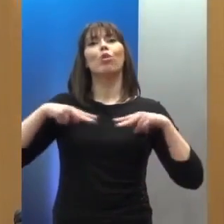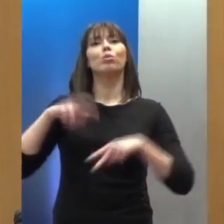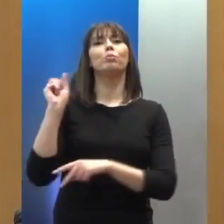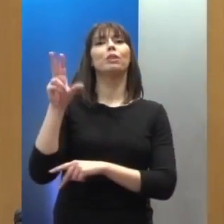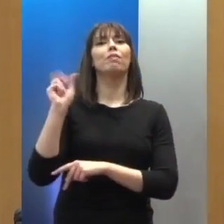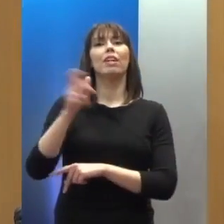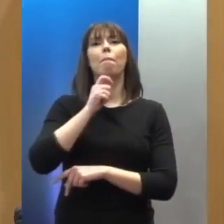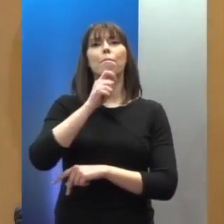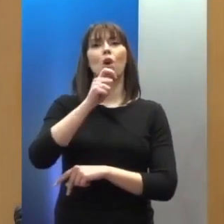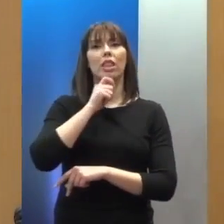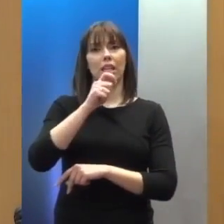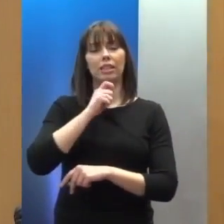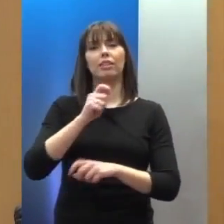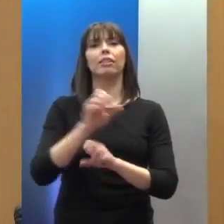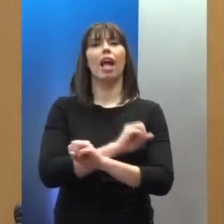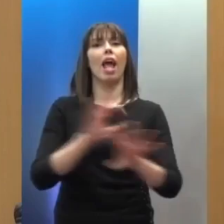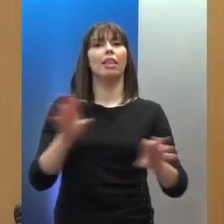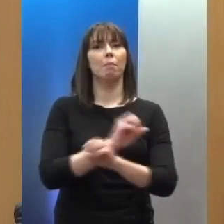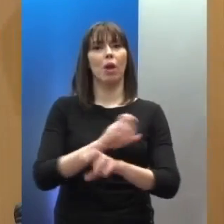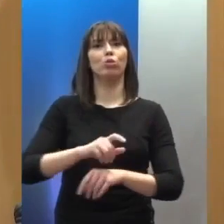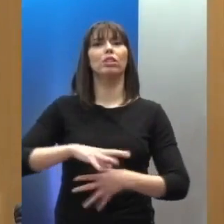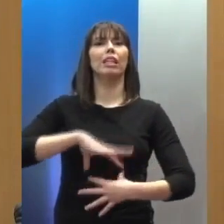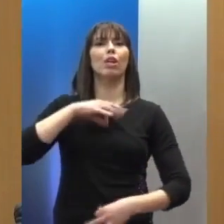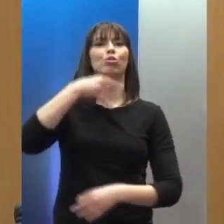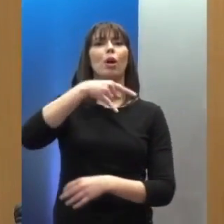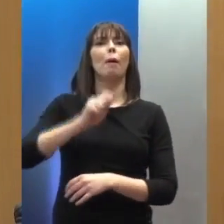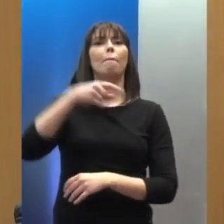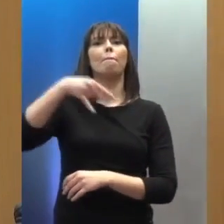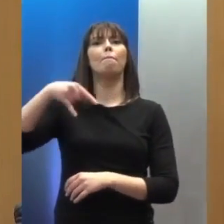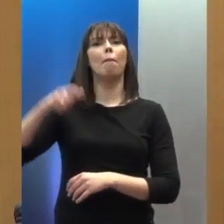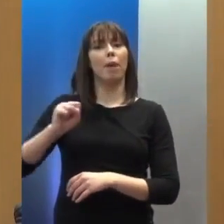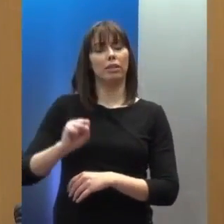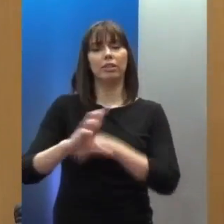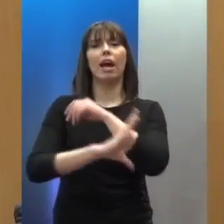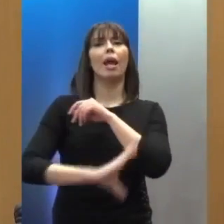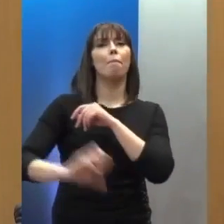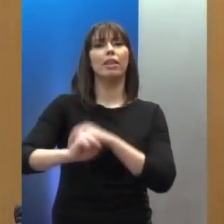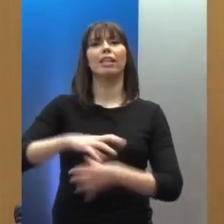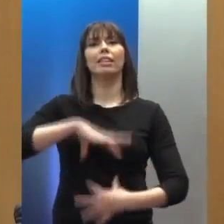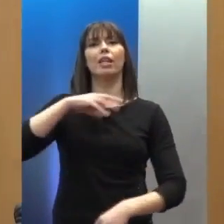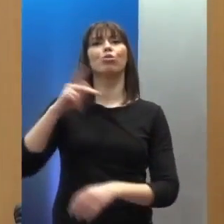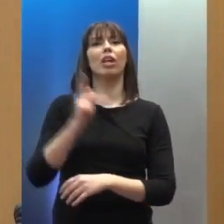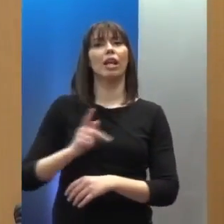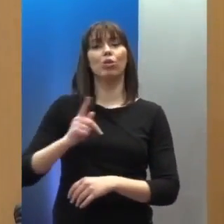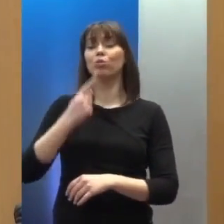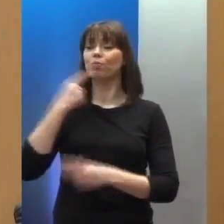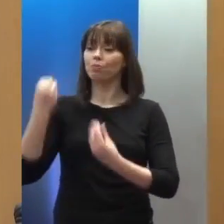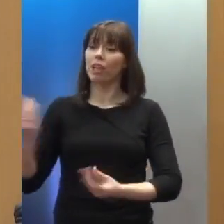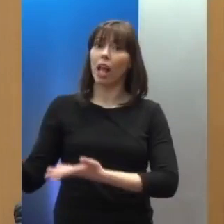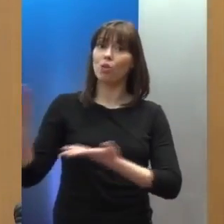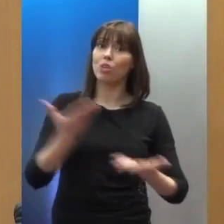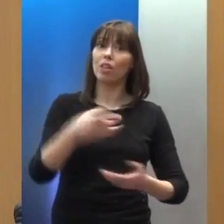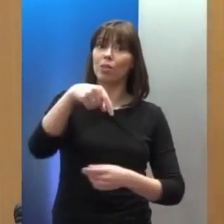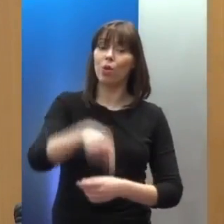Τηλεπικοινωνιών και Ενημέρωσης κ. Νίκου Παπά και του Γενικού Γραμματέα κ. Λευτέρη Κρέτσου στο φιλόξενο χώρο της